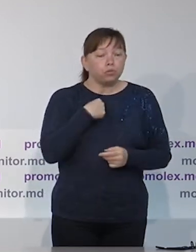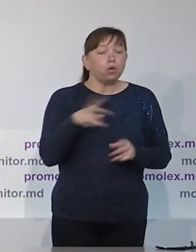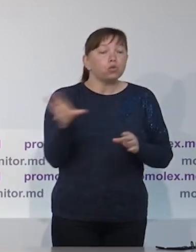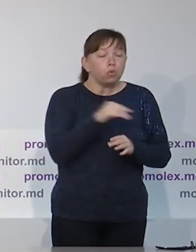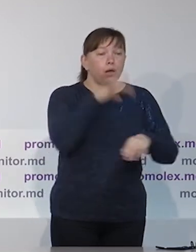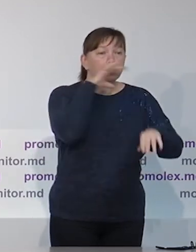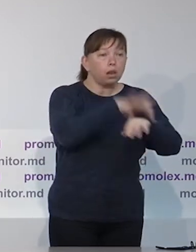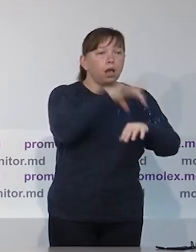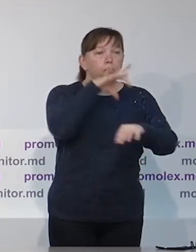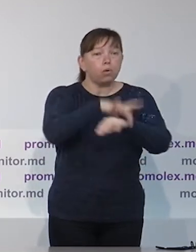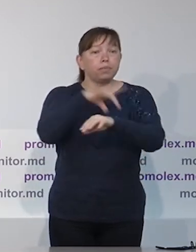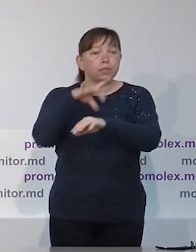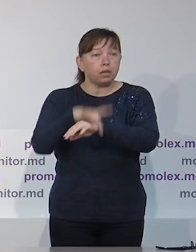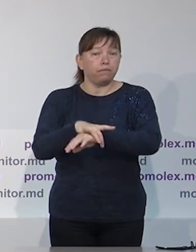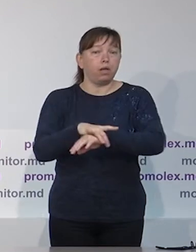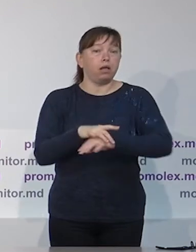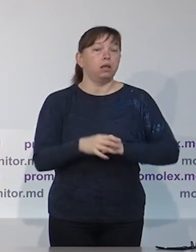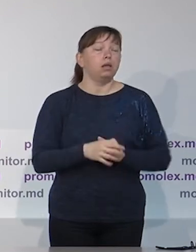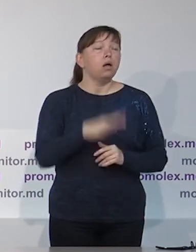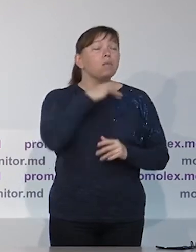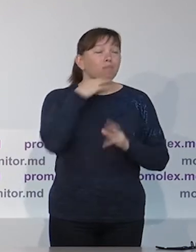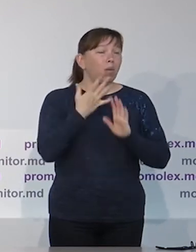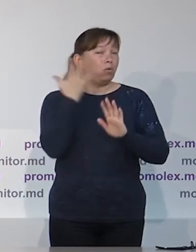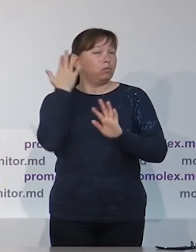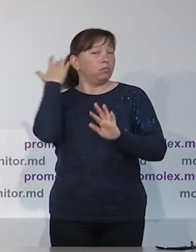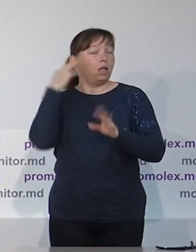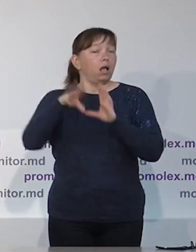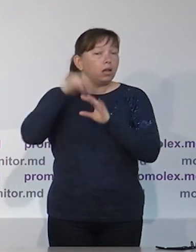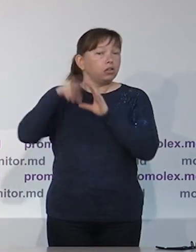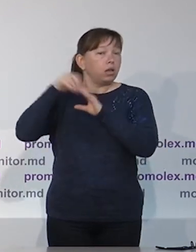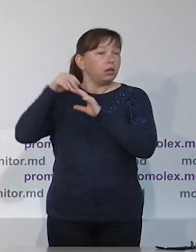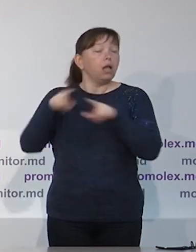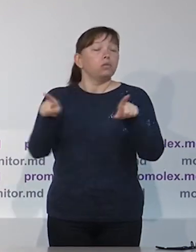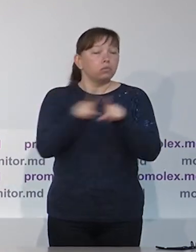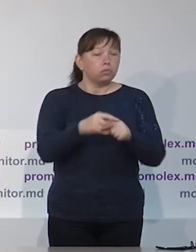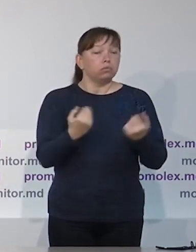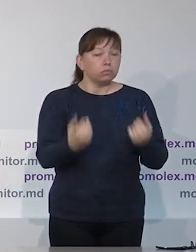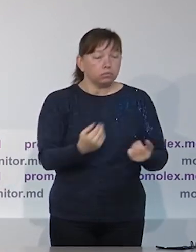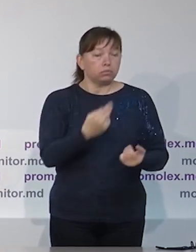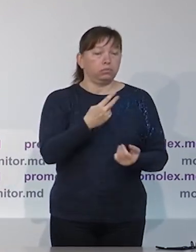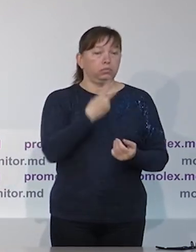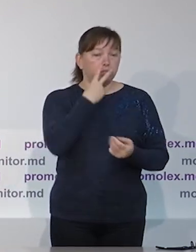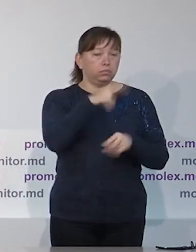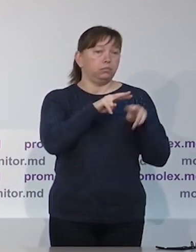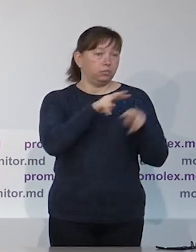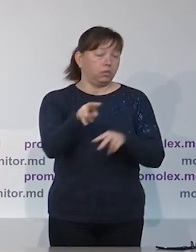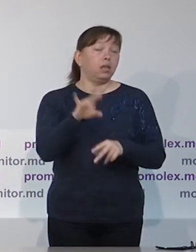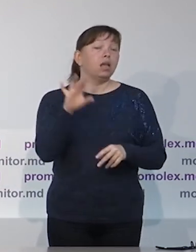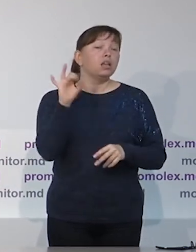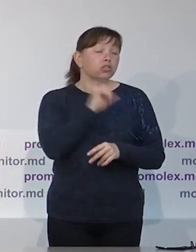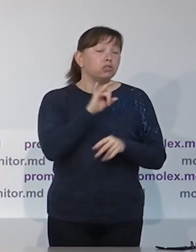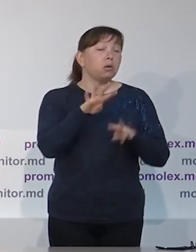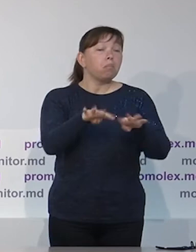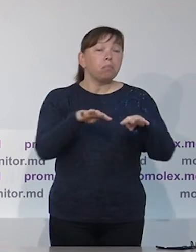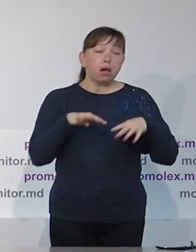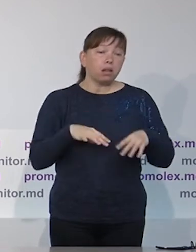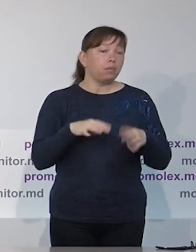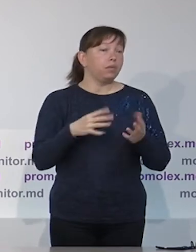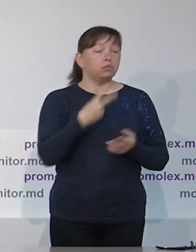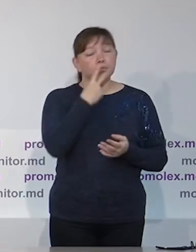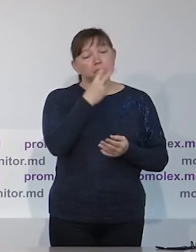также санкции за организацию транспортировки граждан к избирательным участкам. К сожалению,